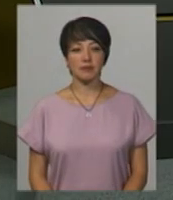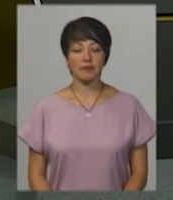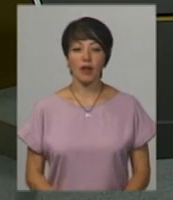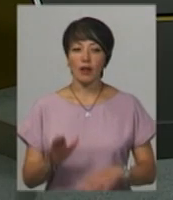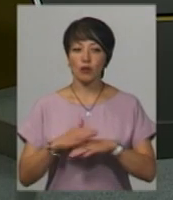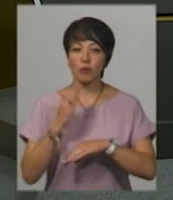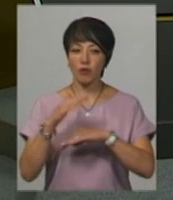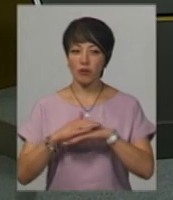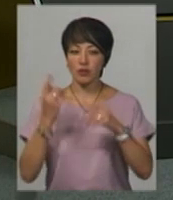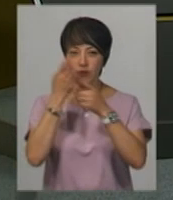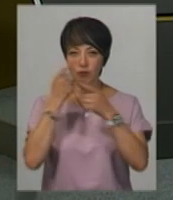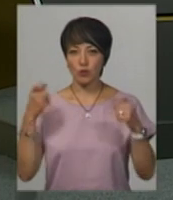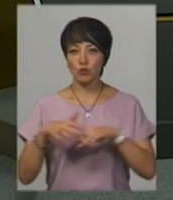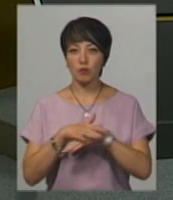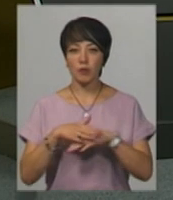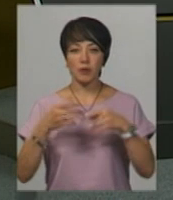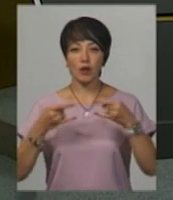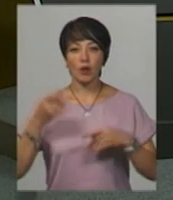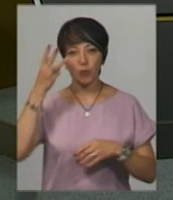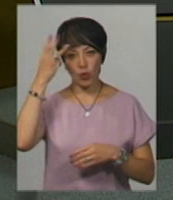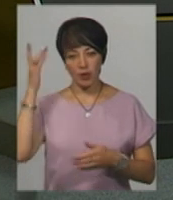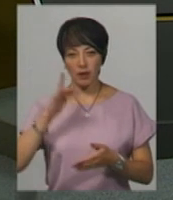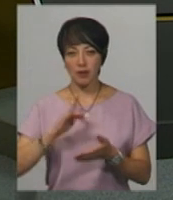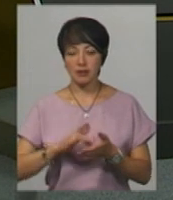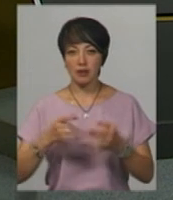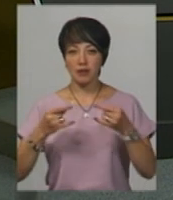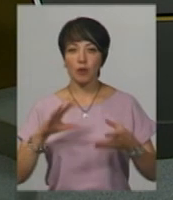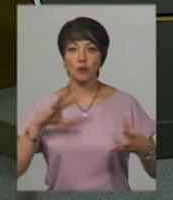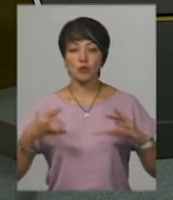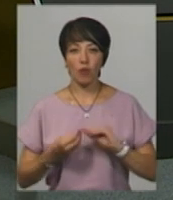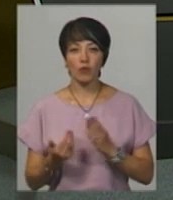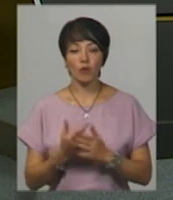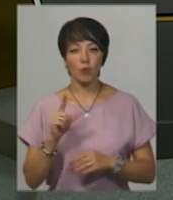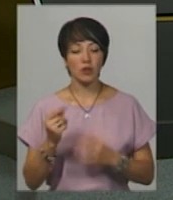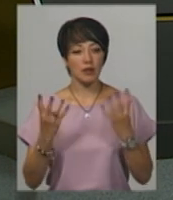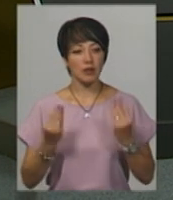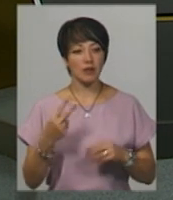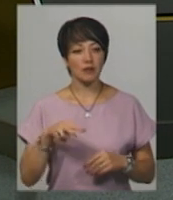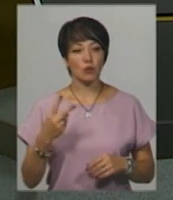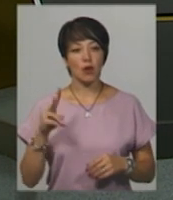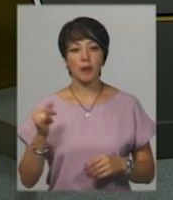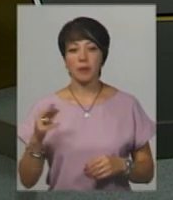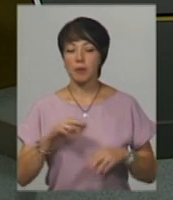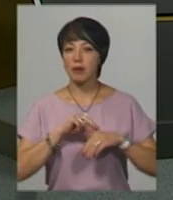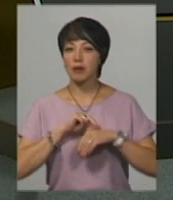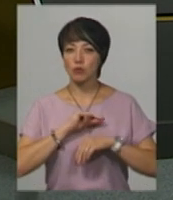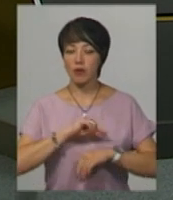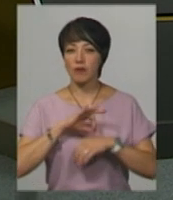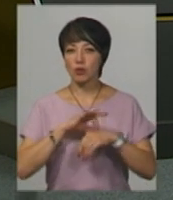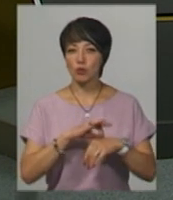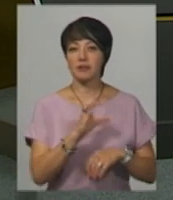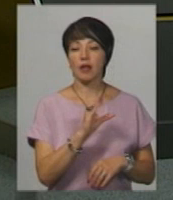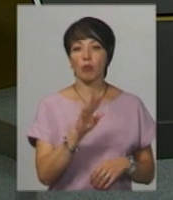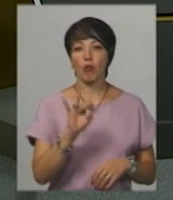Доброго вечора! В ефірі Суспільного мовника ЮА Поділля під сумкою випуск новин понеділка, 22 липня. Для вас працює ведуча Світлана Поробок,